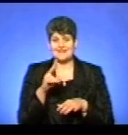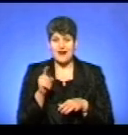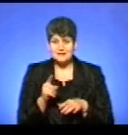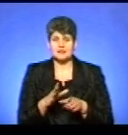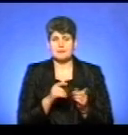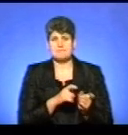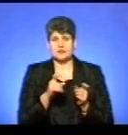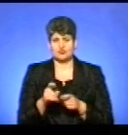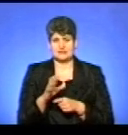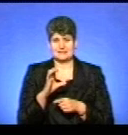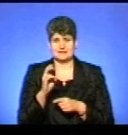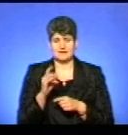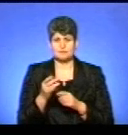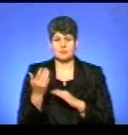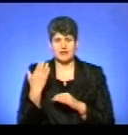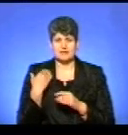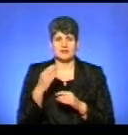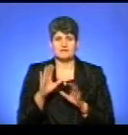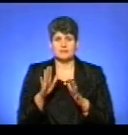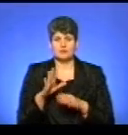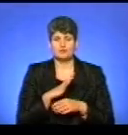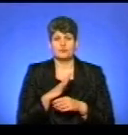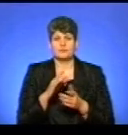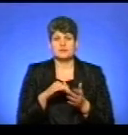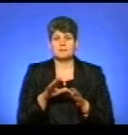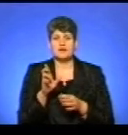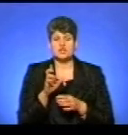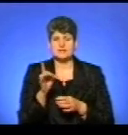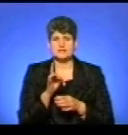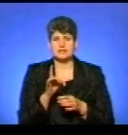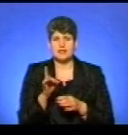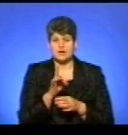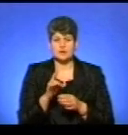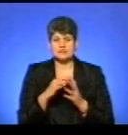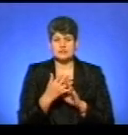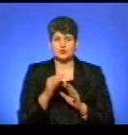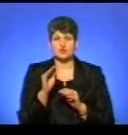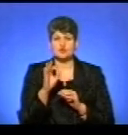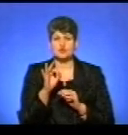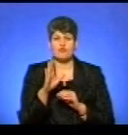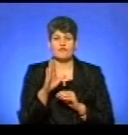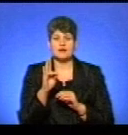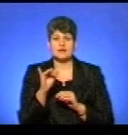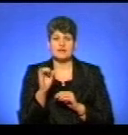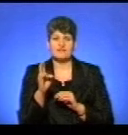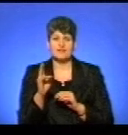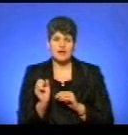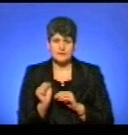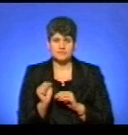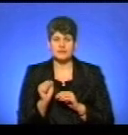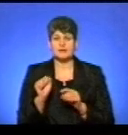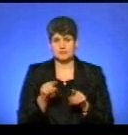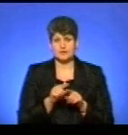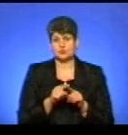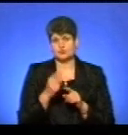Попередній випадок мав місце у селі Жонівка, це Бережанський район, там таке у розчищі біля колії називається, що так